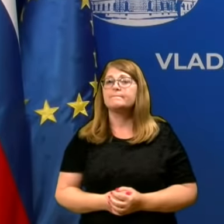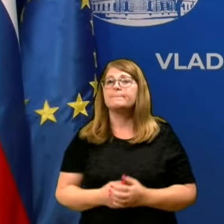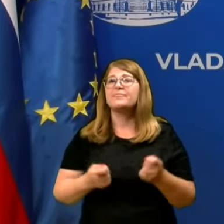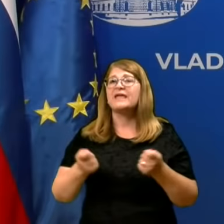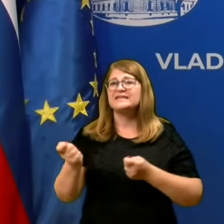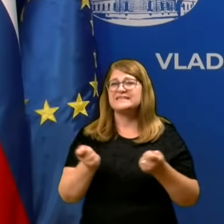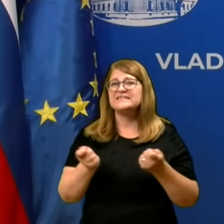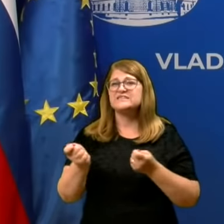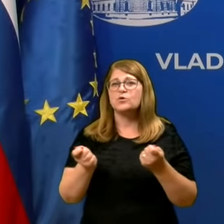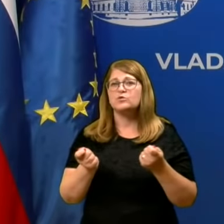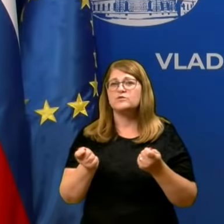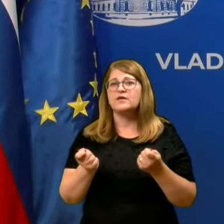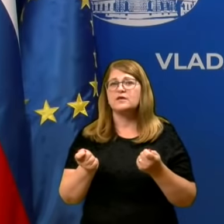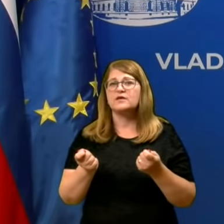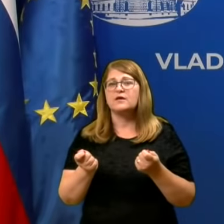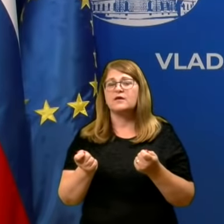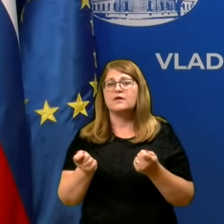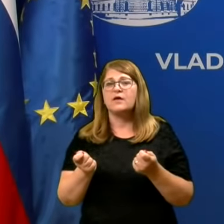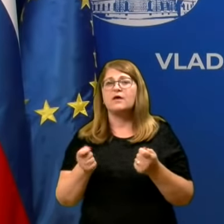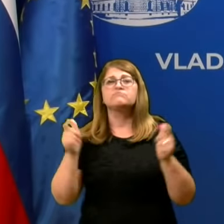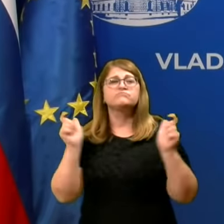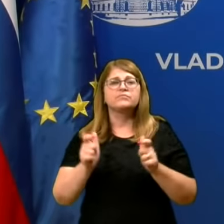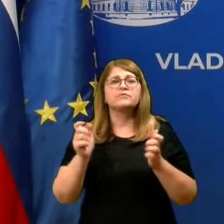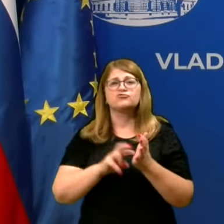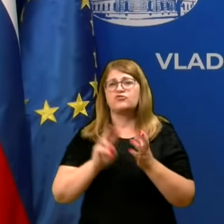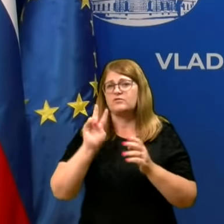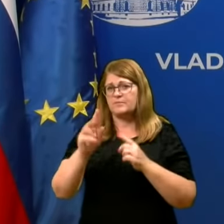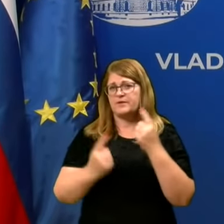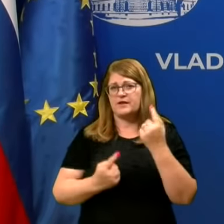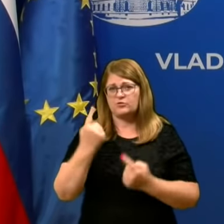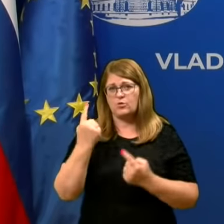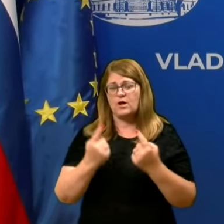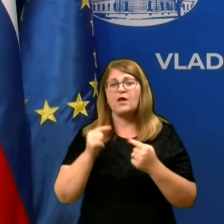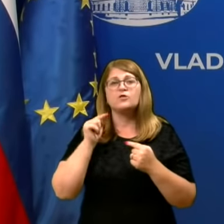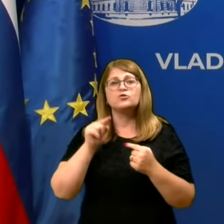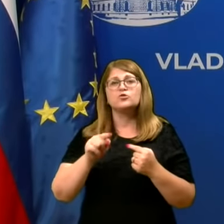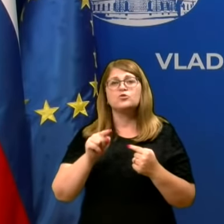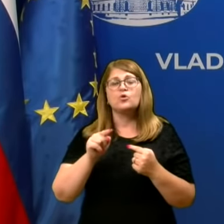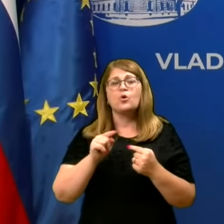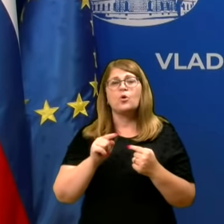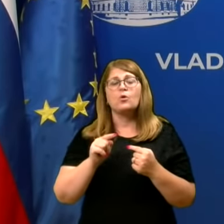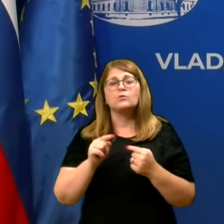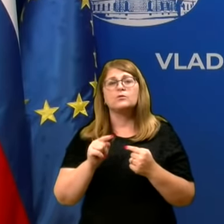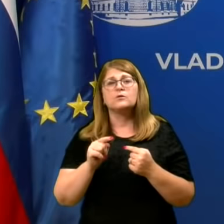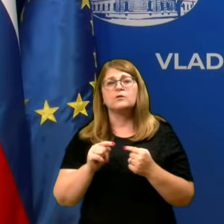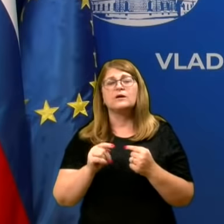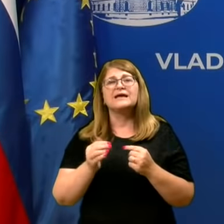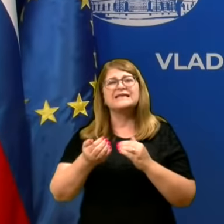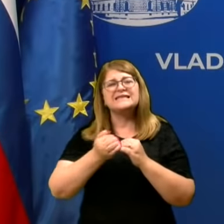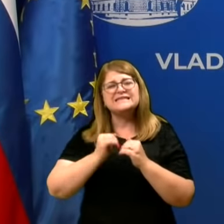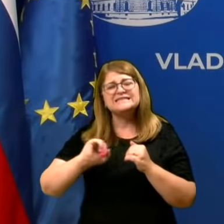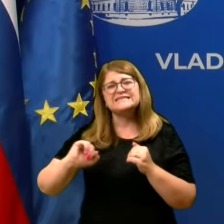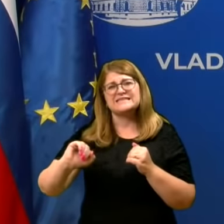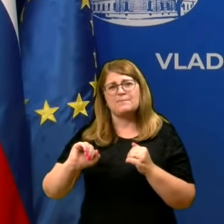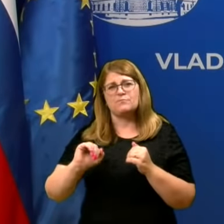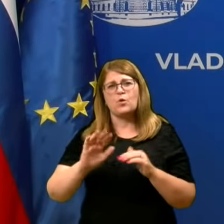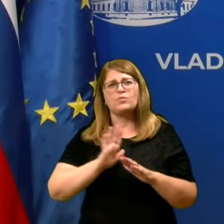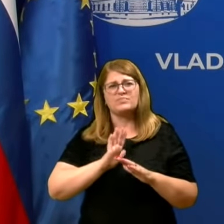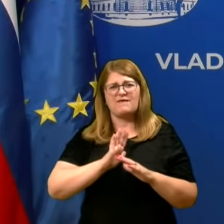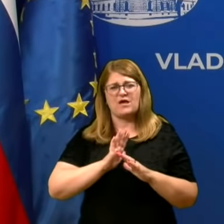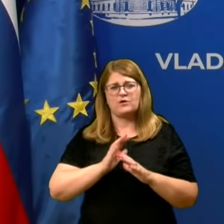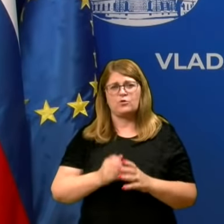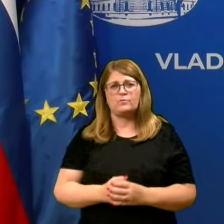Diskoteke, torej žuri, se dogajajo še naprej. In to je seveda potencijalno izjemno nevarno žarišče.